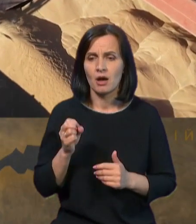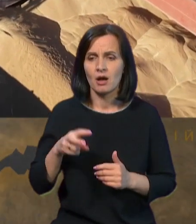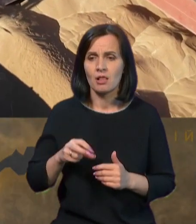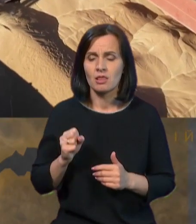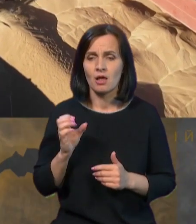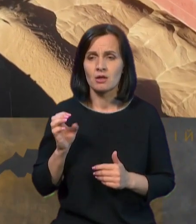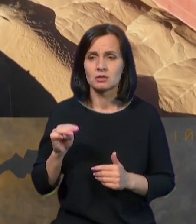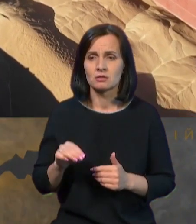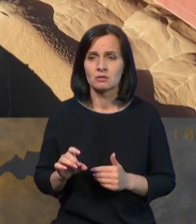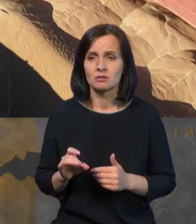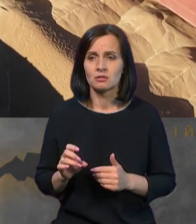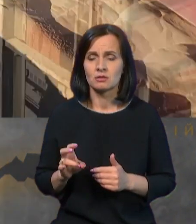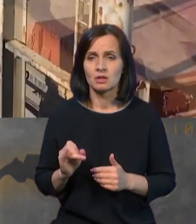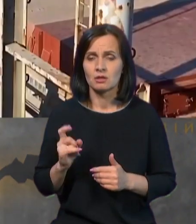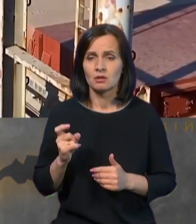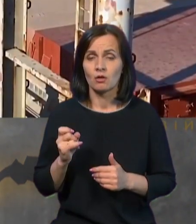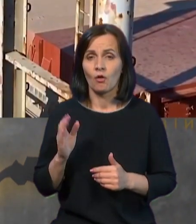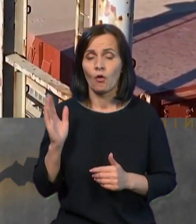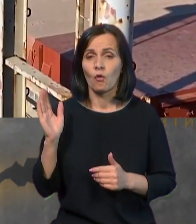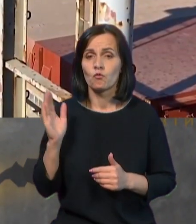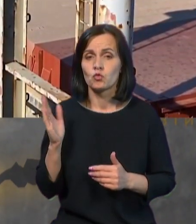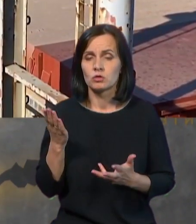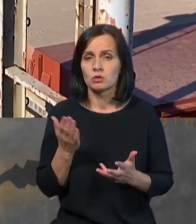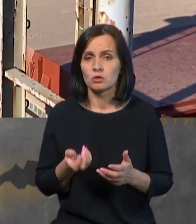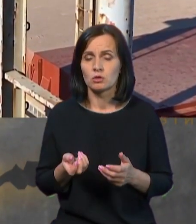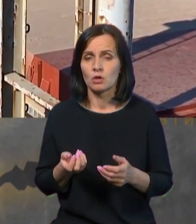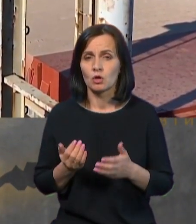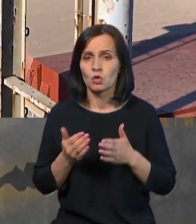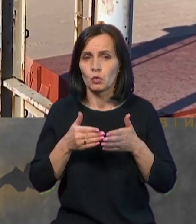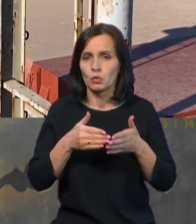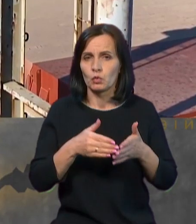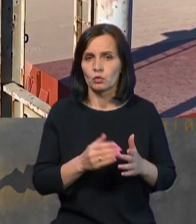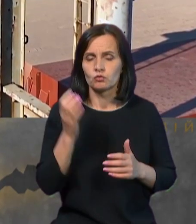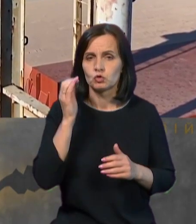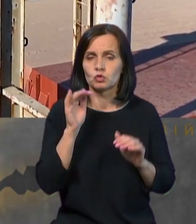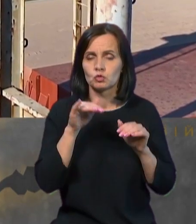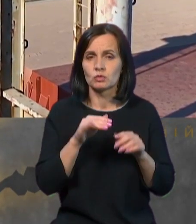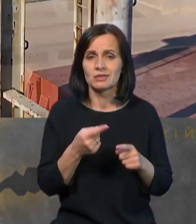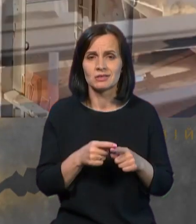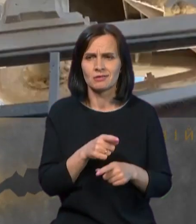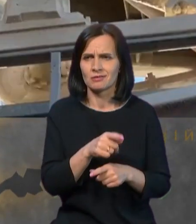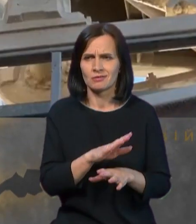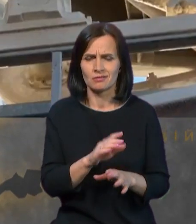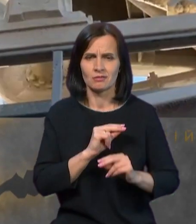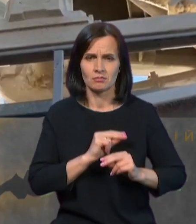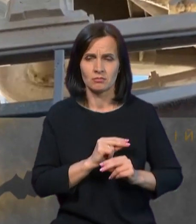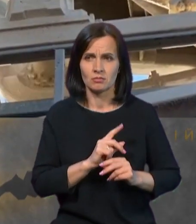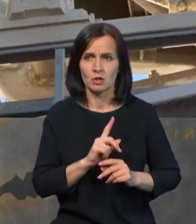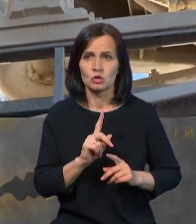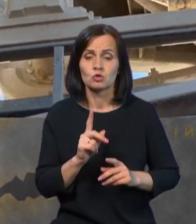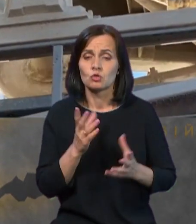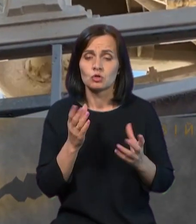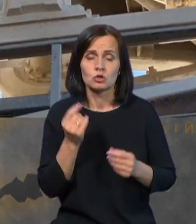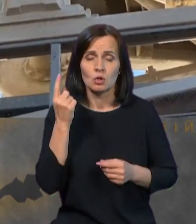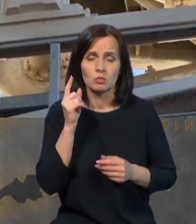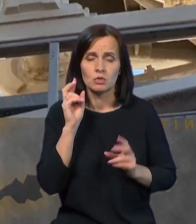кораблях, які заходять в Чорне море. Це геть не їхні компетенції. Тому що ще вони придумають, я